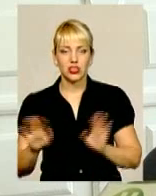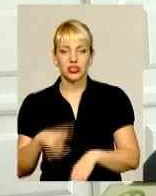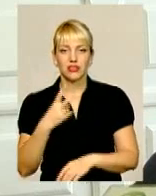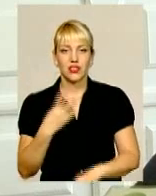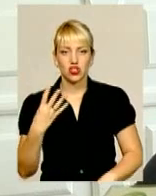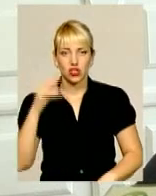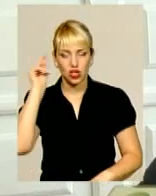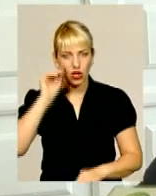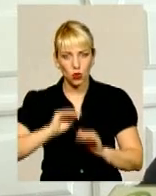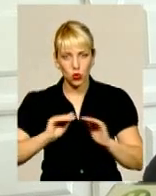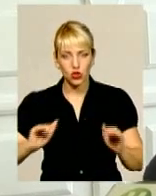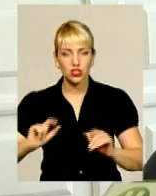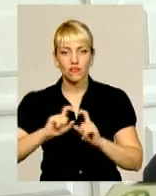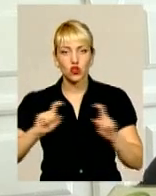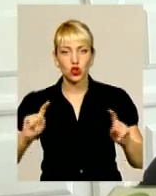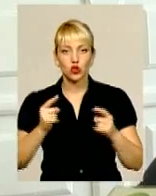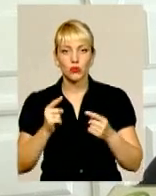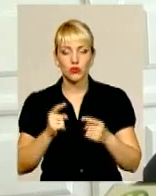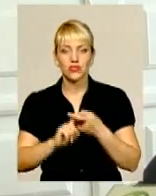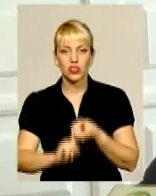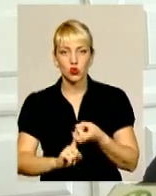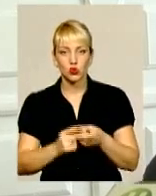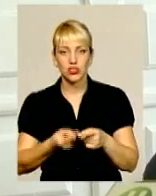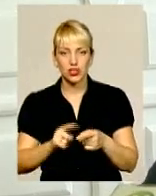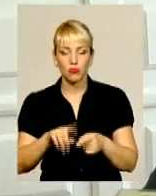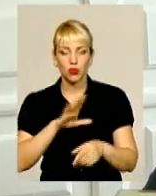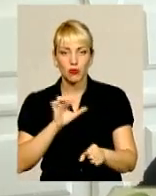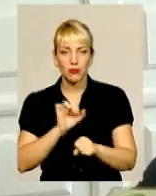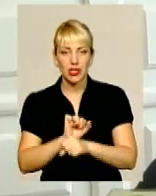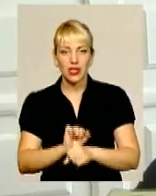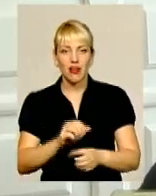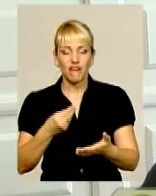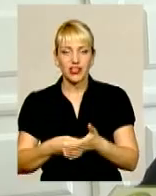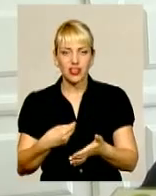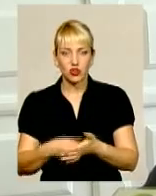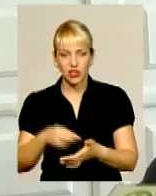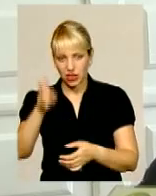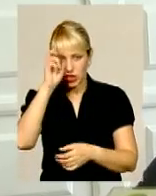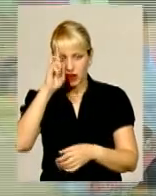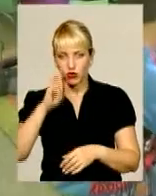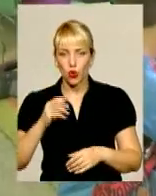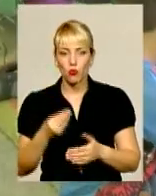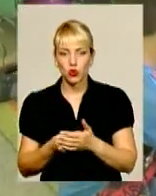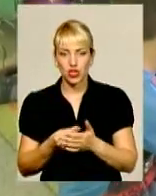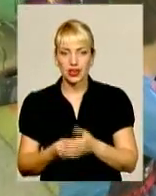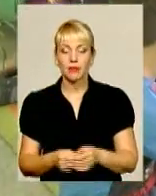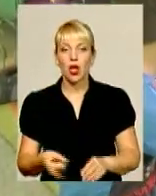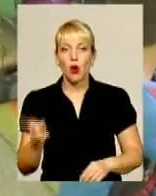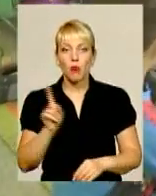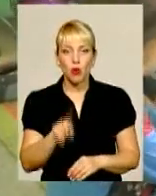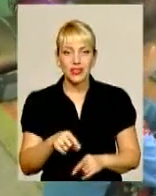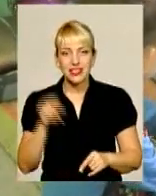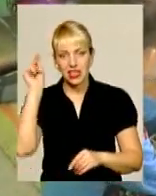учні у школі, і в зв'язку з цим було припинено фінансування із державного бюджету. Та попри це